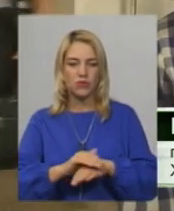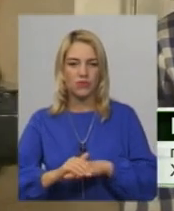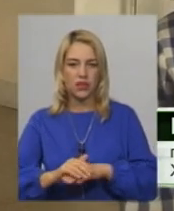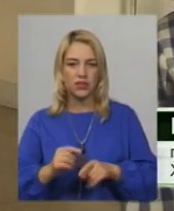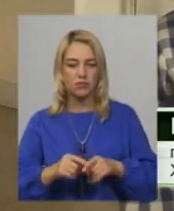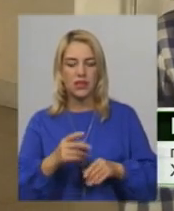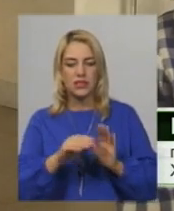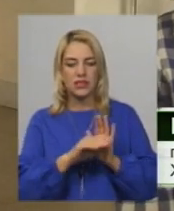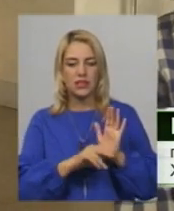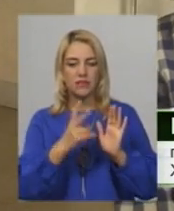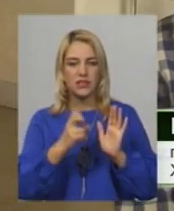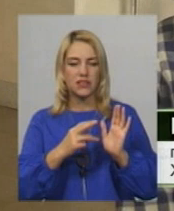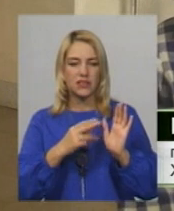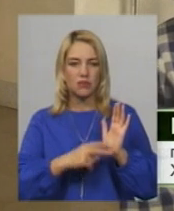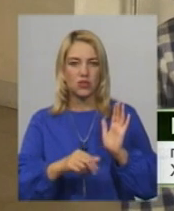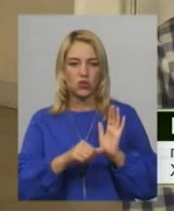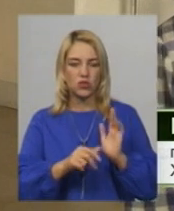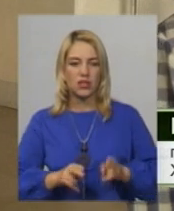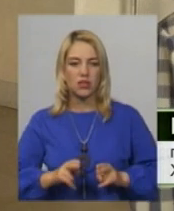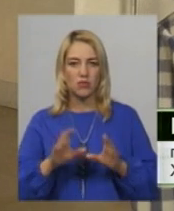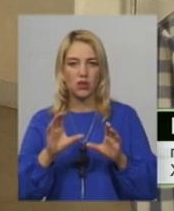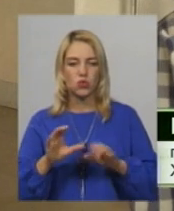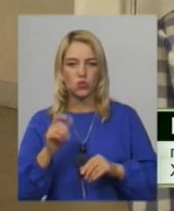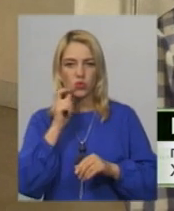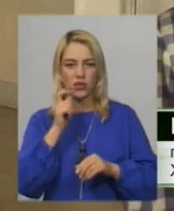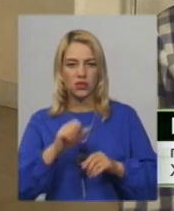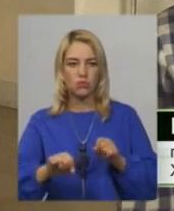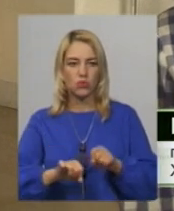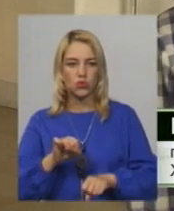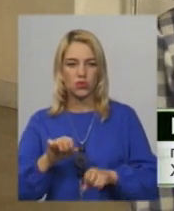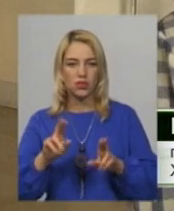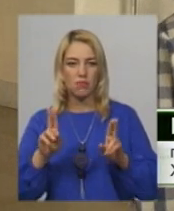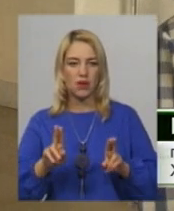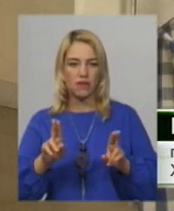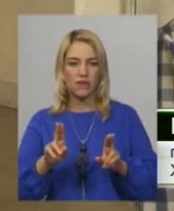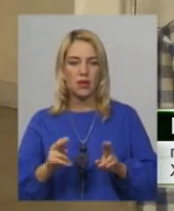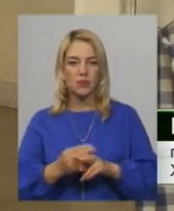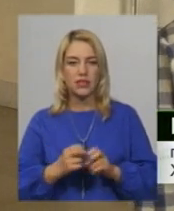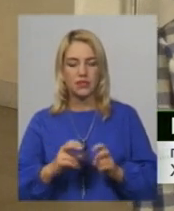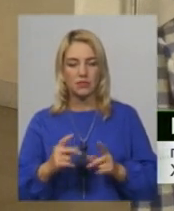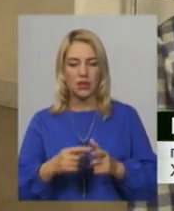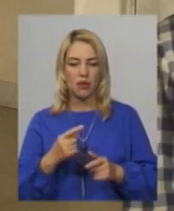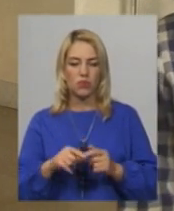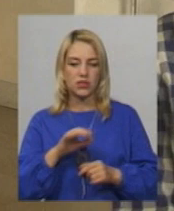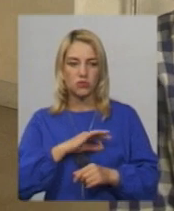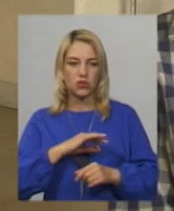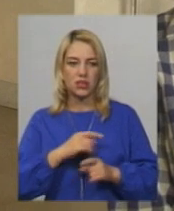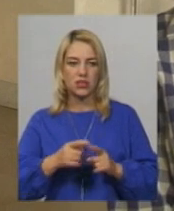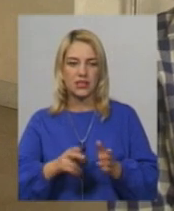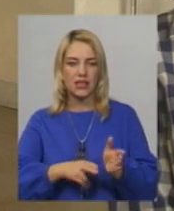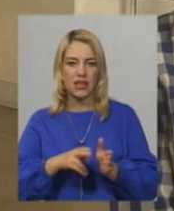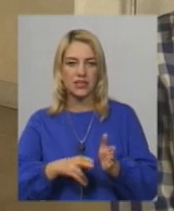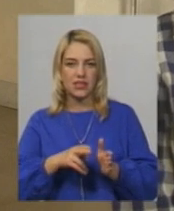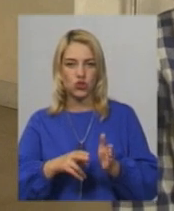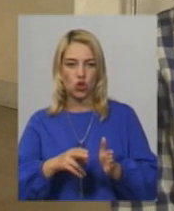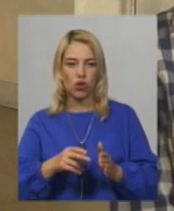Це стаття 276 Кримінального кодексу України, це порушення правил безпеки або експлуатації в даному випадку залізничного